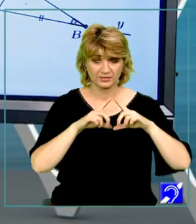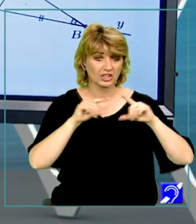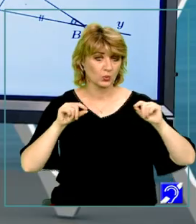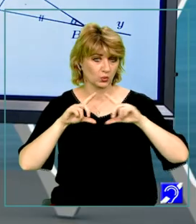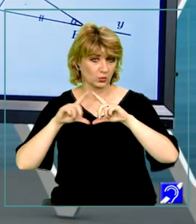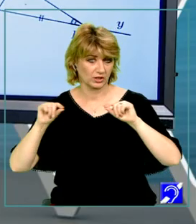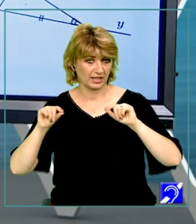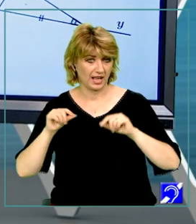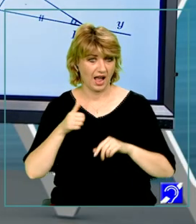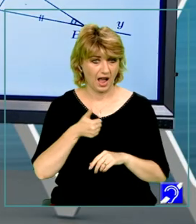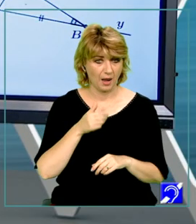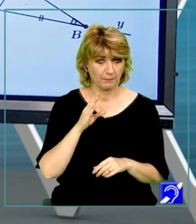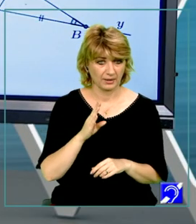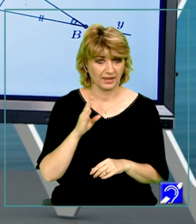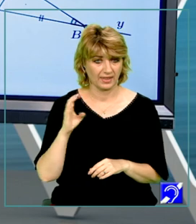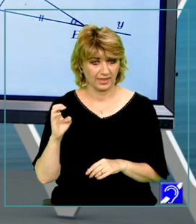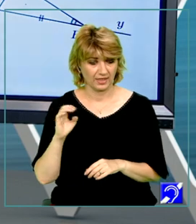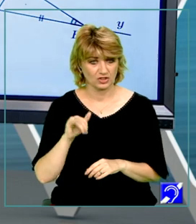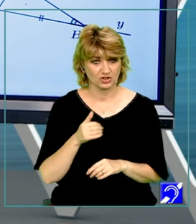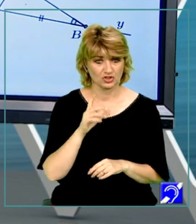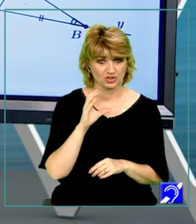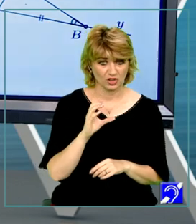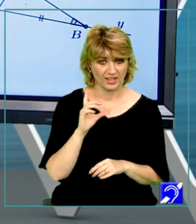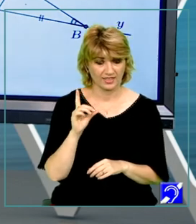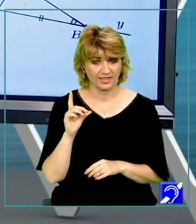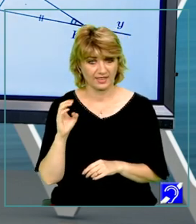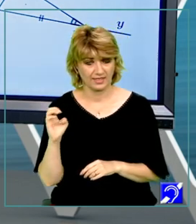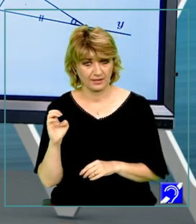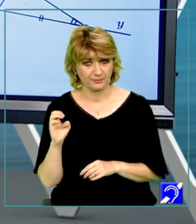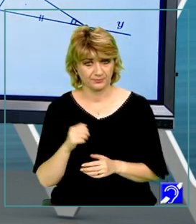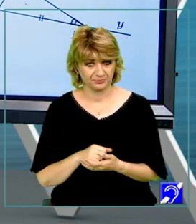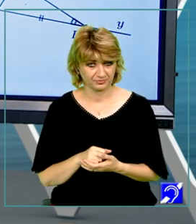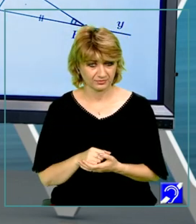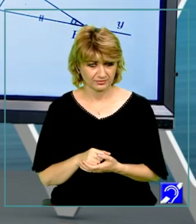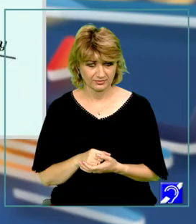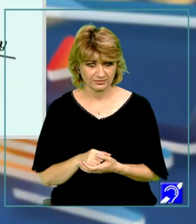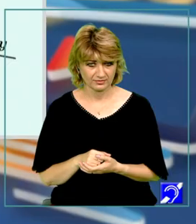A, B, E și C, D, E. Din ipoteză,